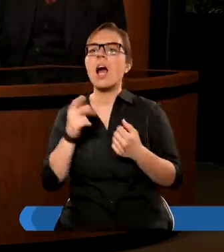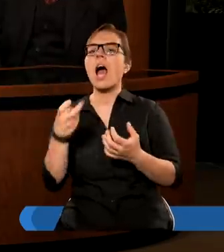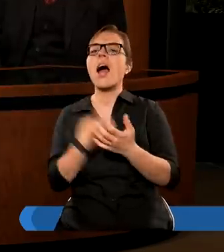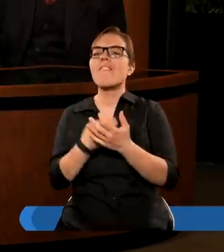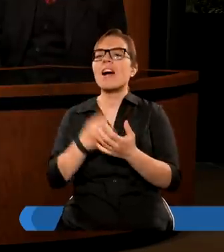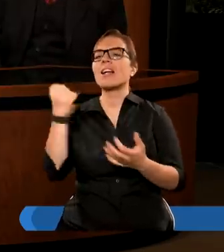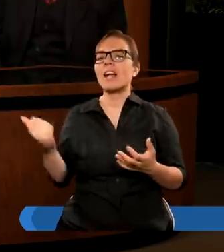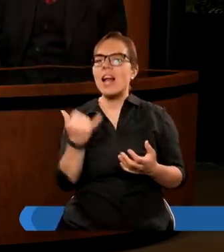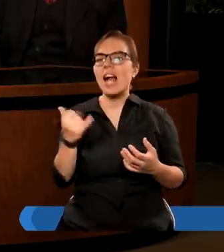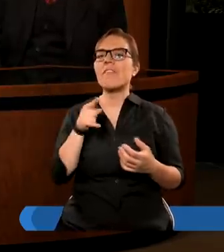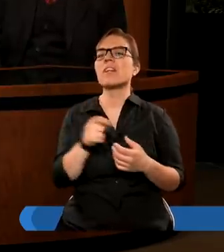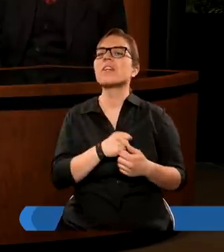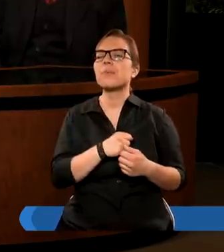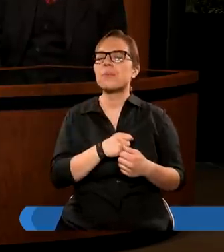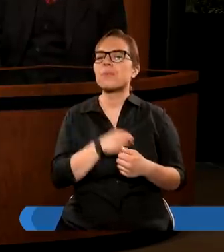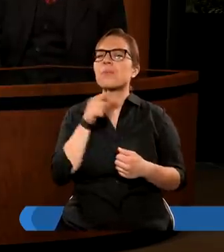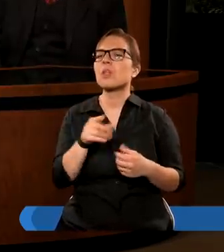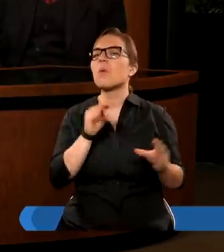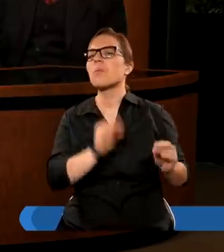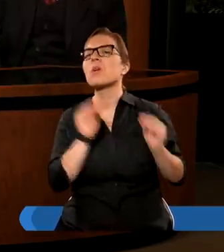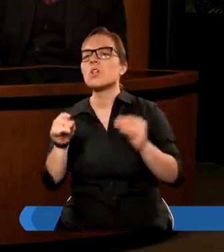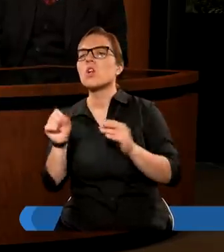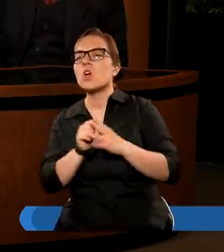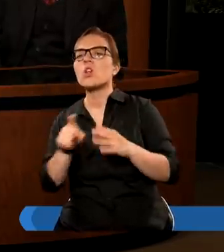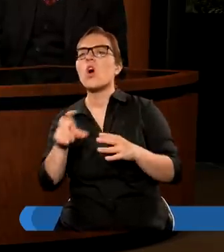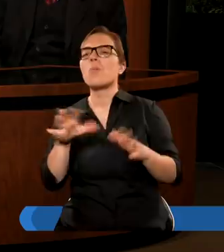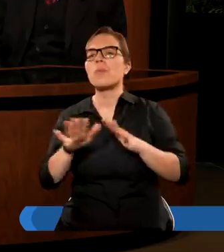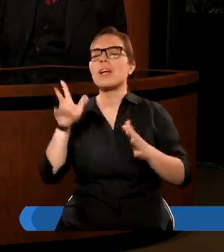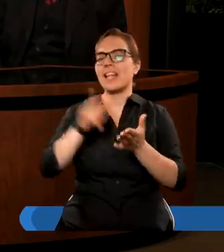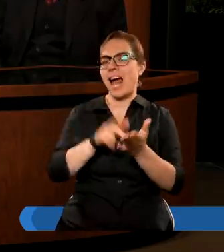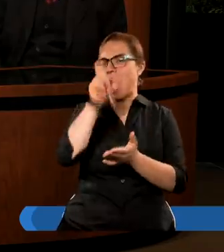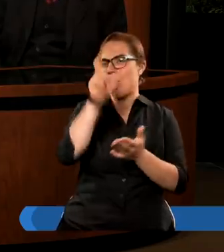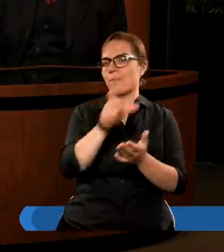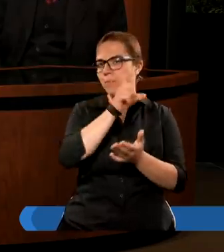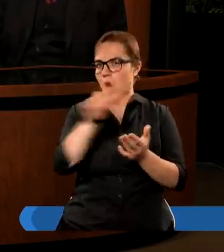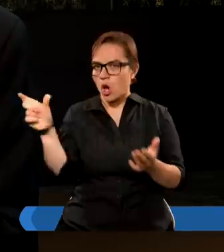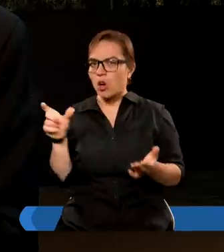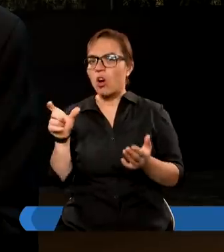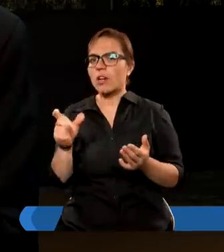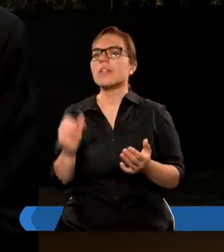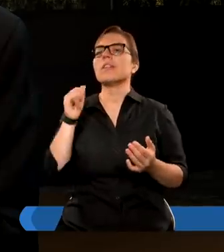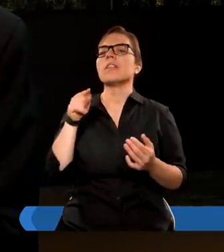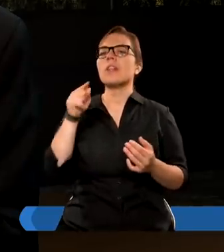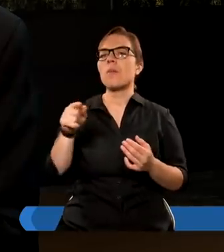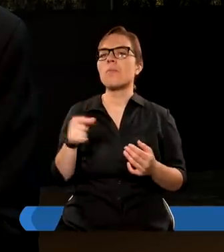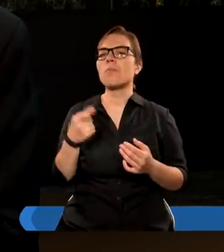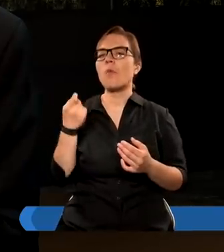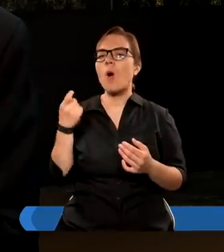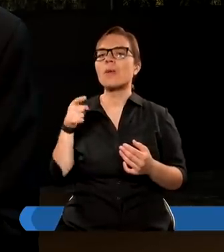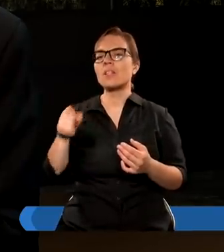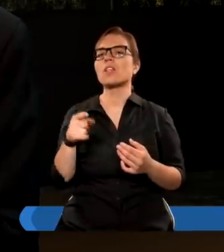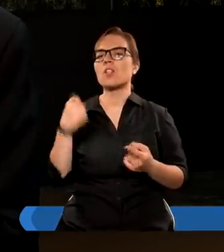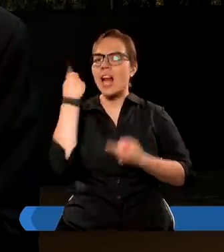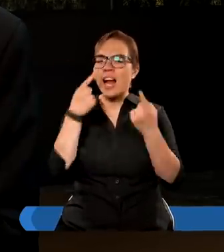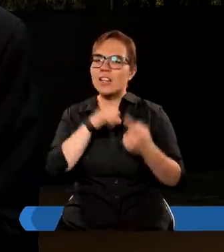Wiecznej, bo my jakby przenosimy to do finału, kiedy mamy Golgotę, ten finał pokazania, gdybyśmy się